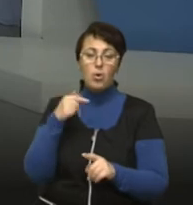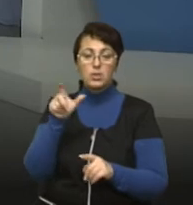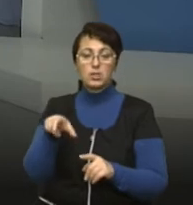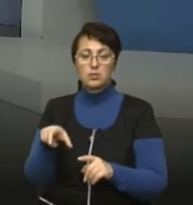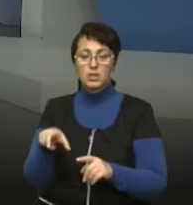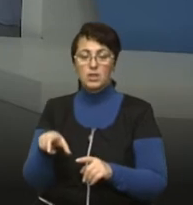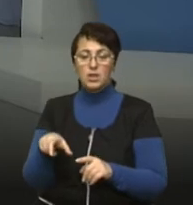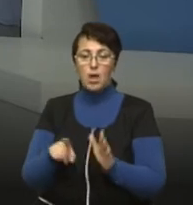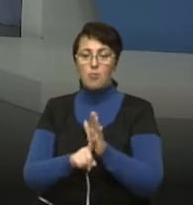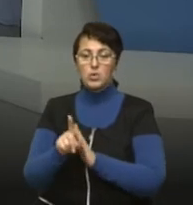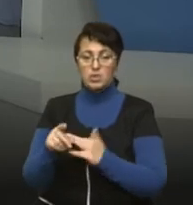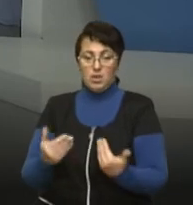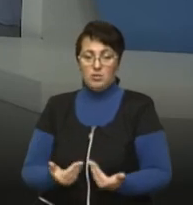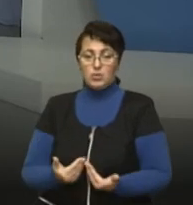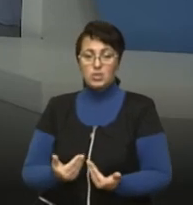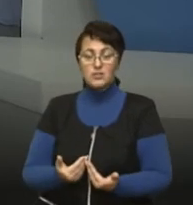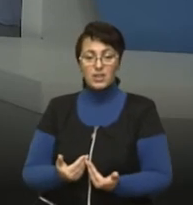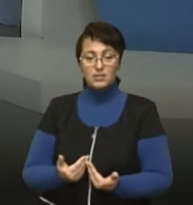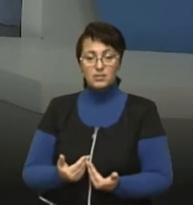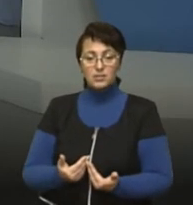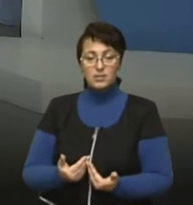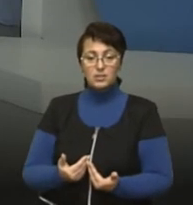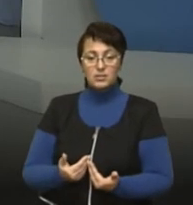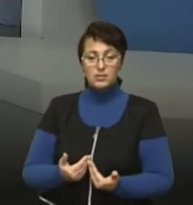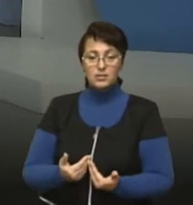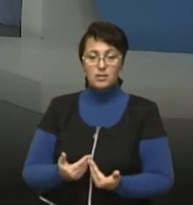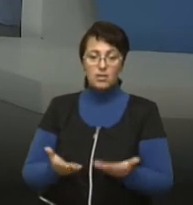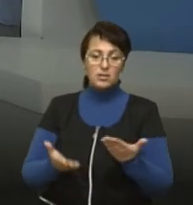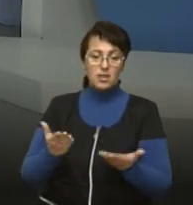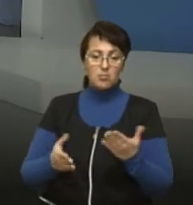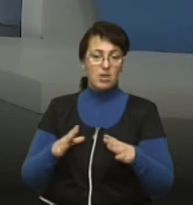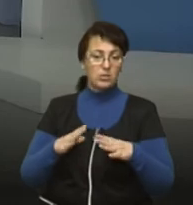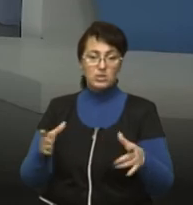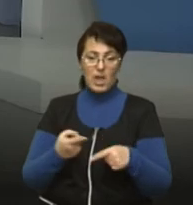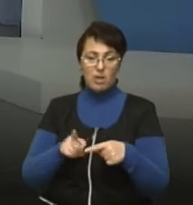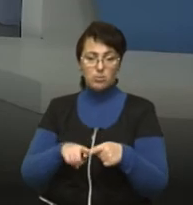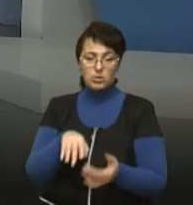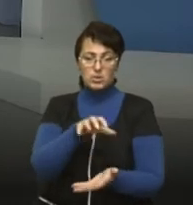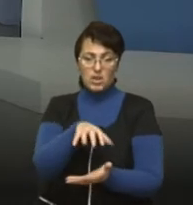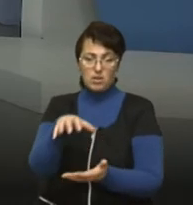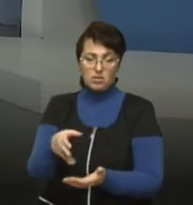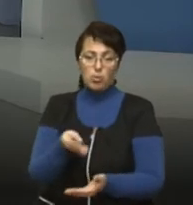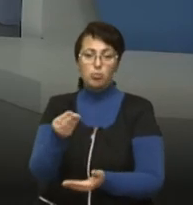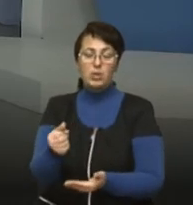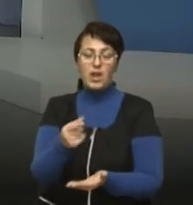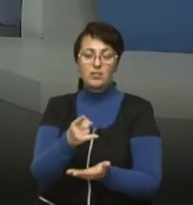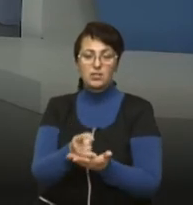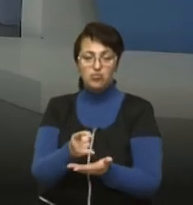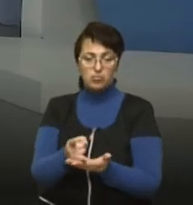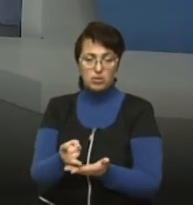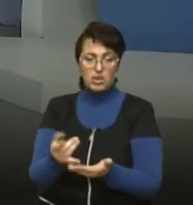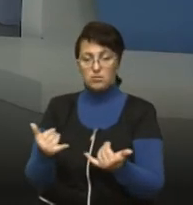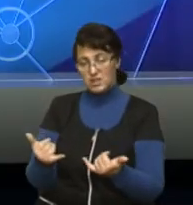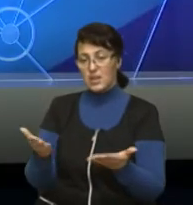почали проживати, то, напевно, ще не було цих зон платних стоянок. Зараз є,